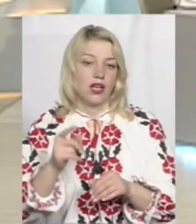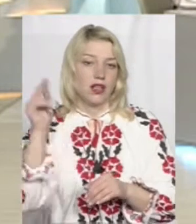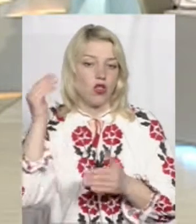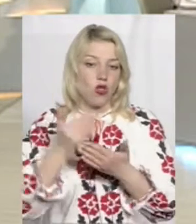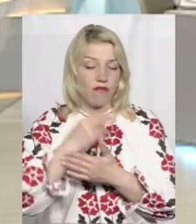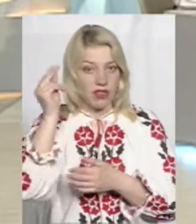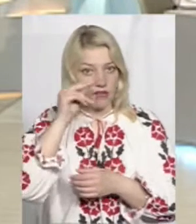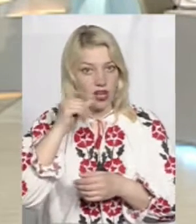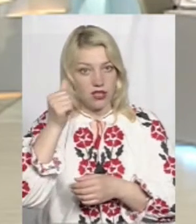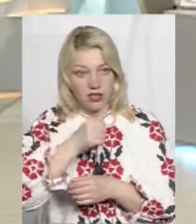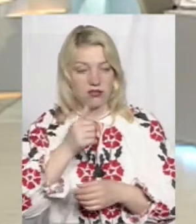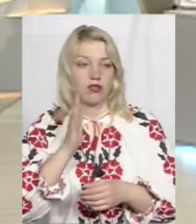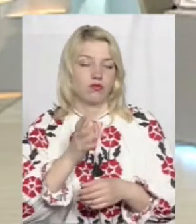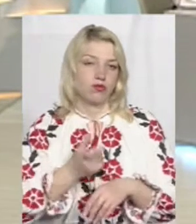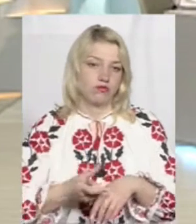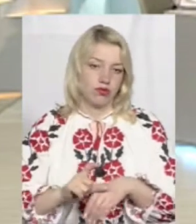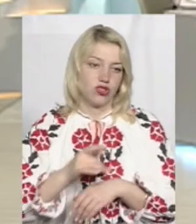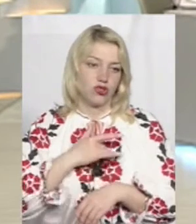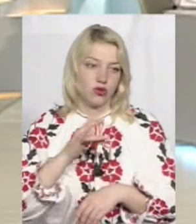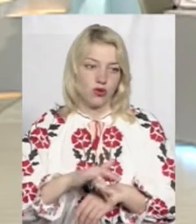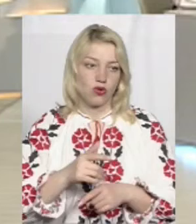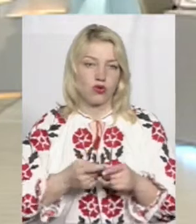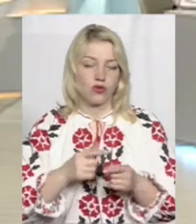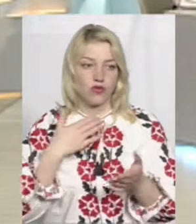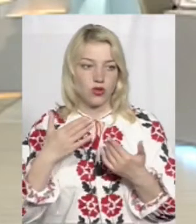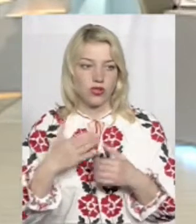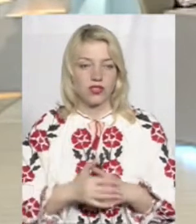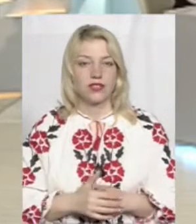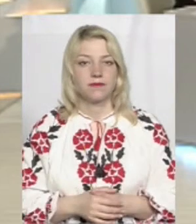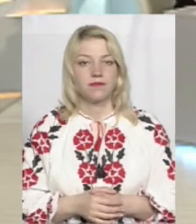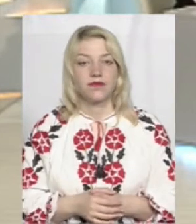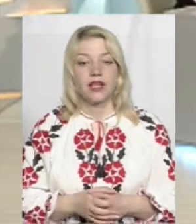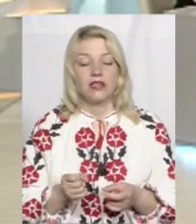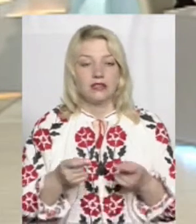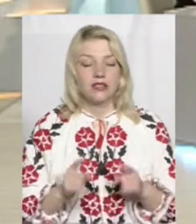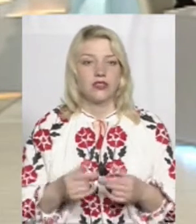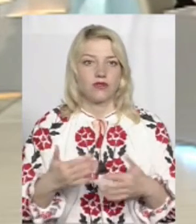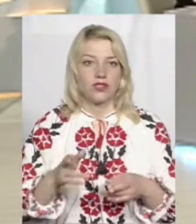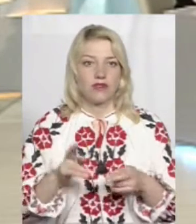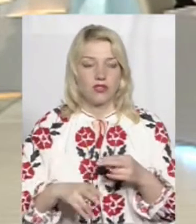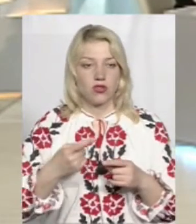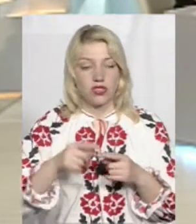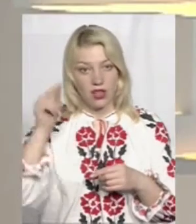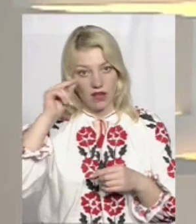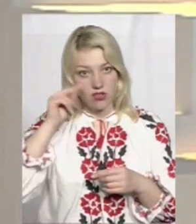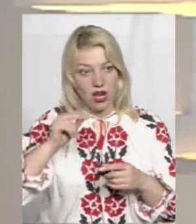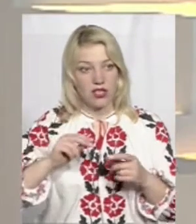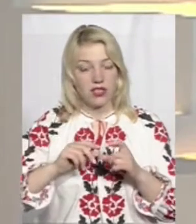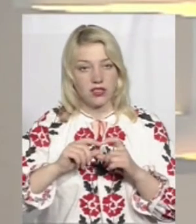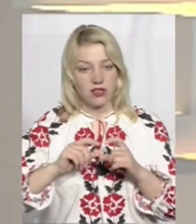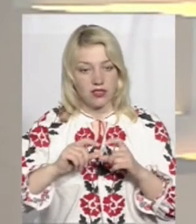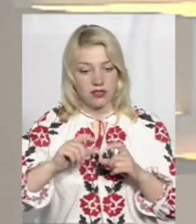навчальний рік, і тоді це вже буде більш строго до цього відносити. А от дійсно, вже завершуєте цей навчальний рік, і